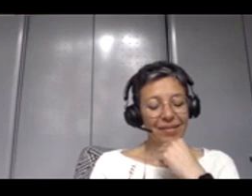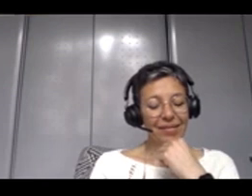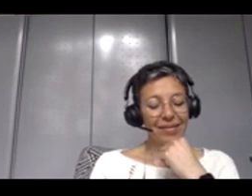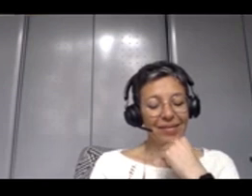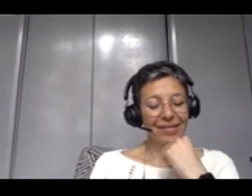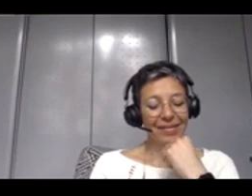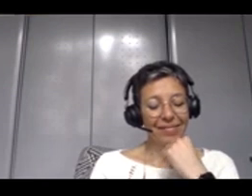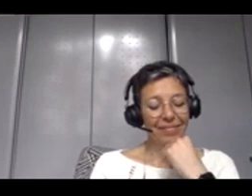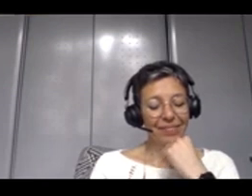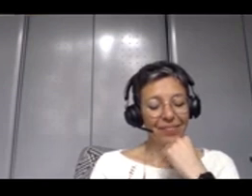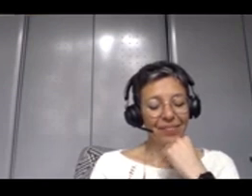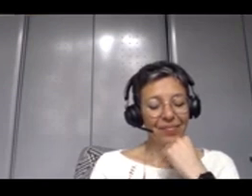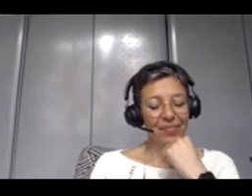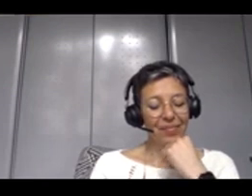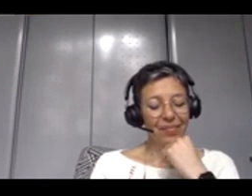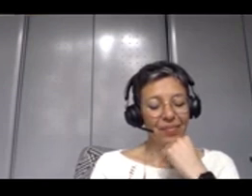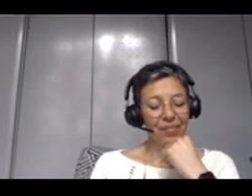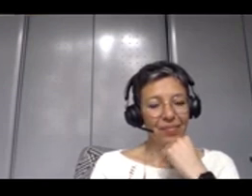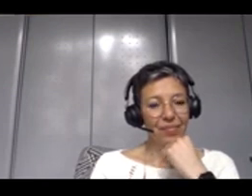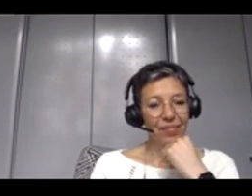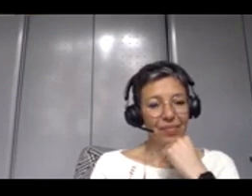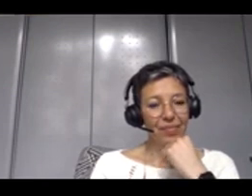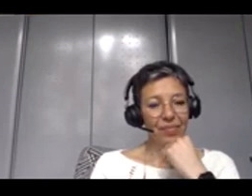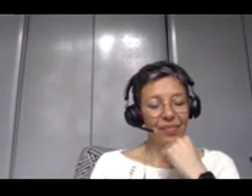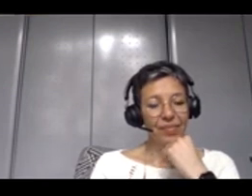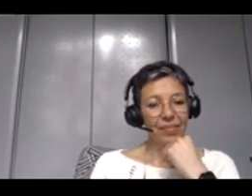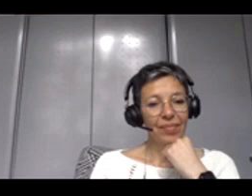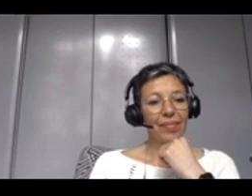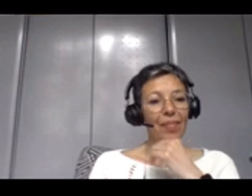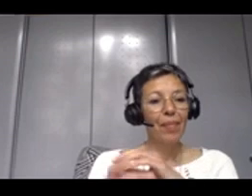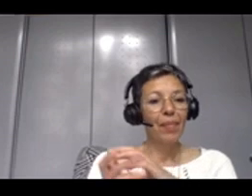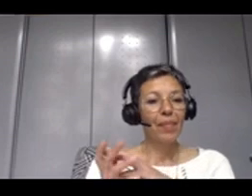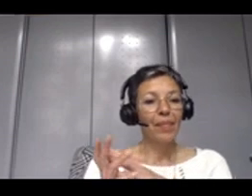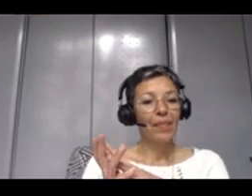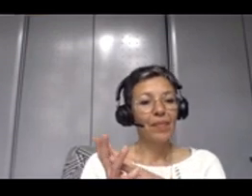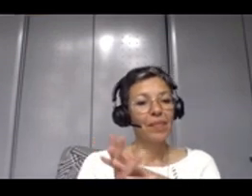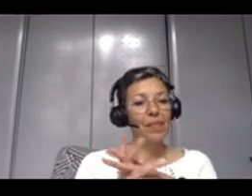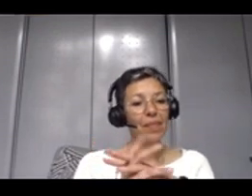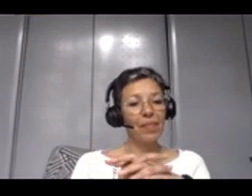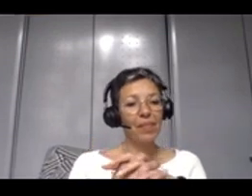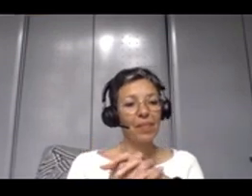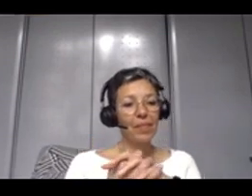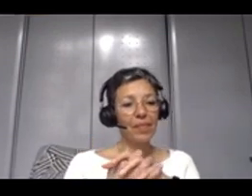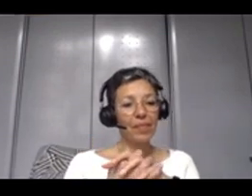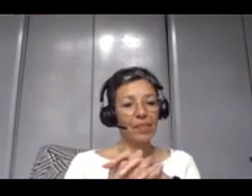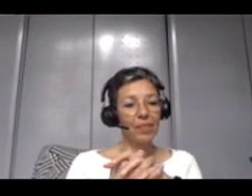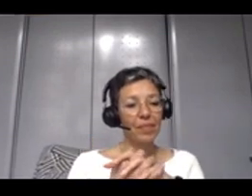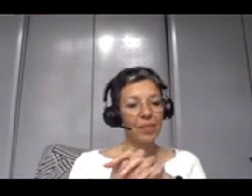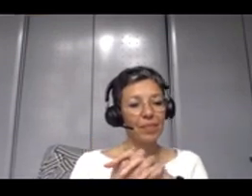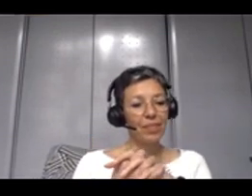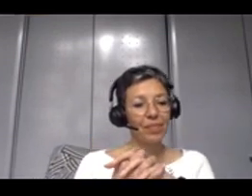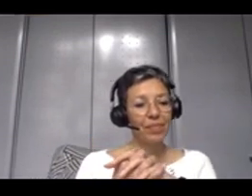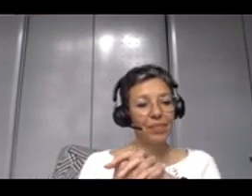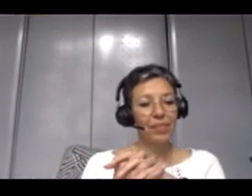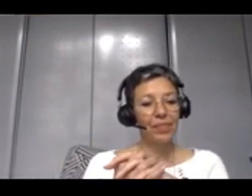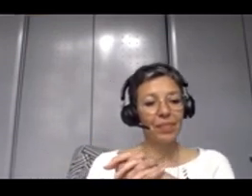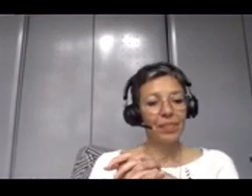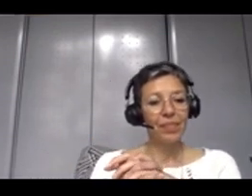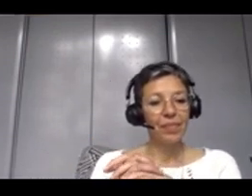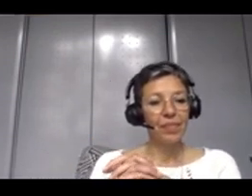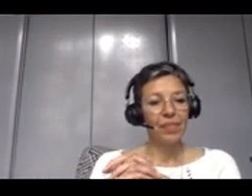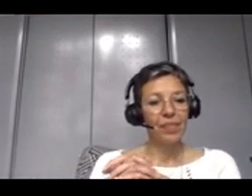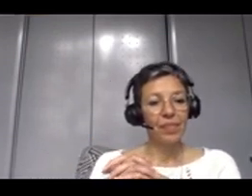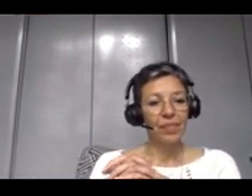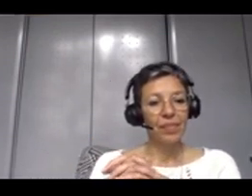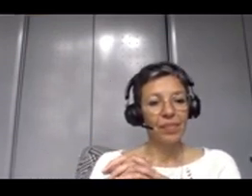possible. Donc, je vous ai fait là ce que j'ai appelé une fiche d'identité. Donc, je vous ai fait émerger les principales